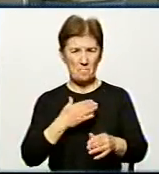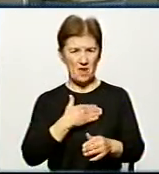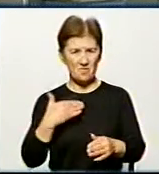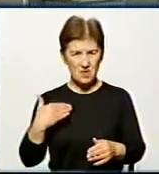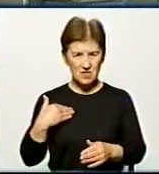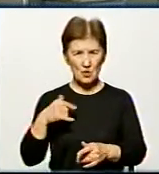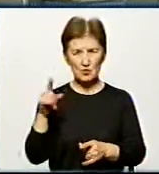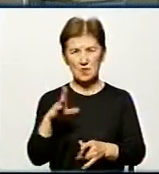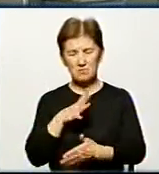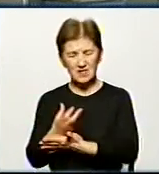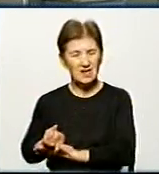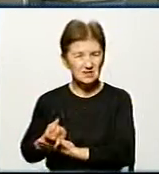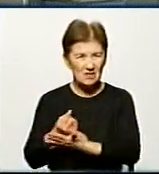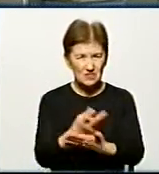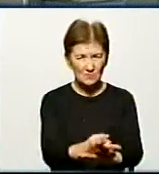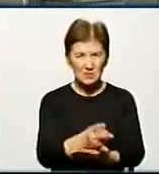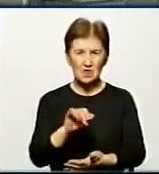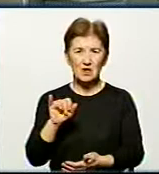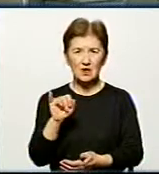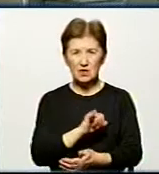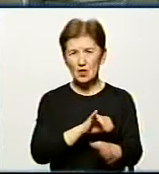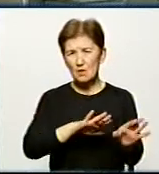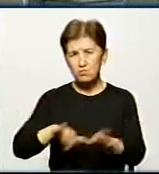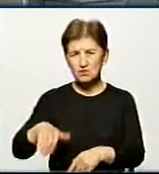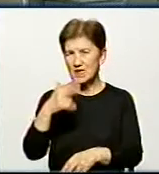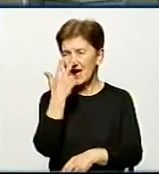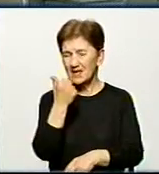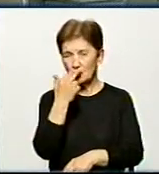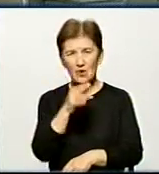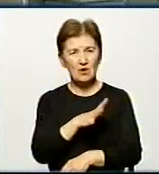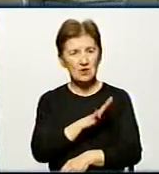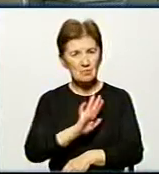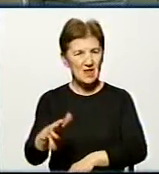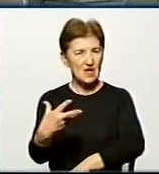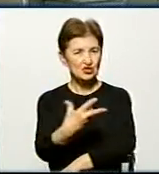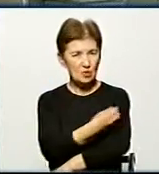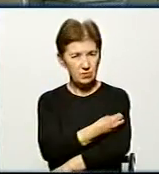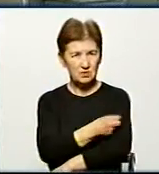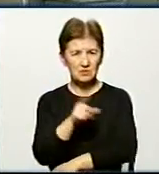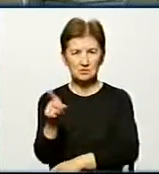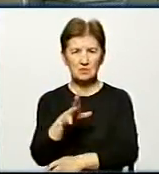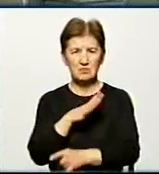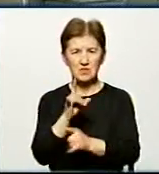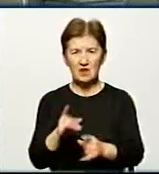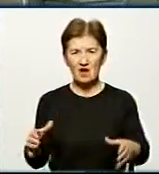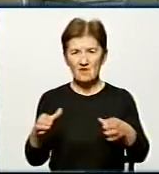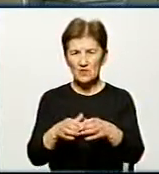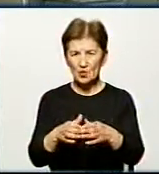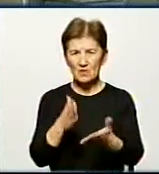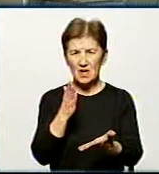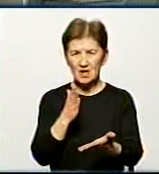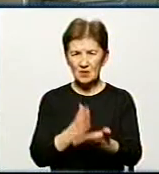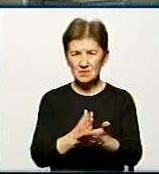була госпіталізована і проти грипу не була щеплена. І ця жінка знаходилася в групі медичного ризику, мала